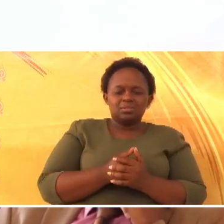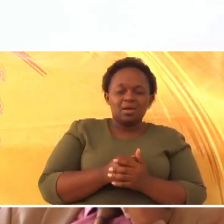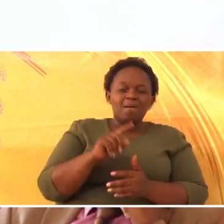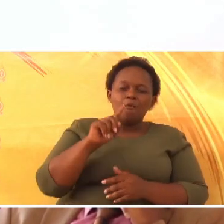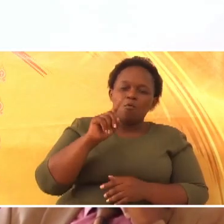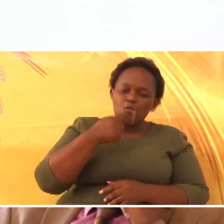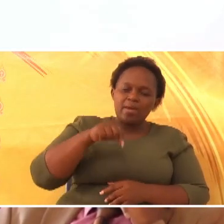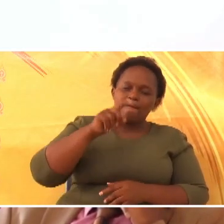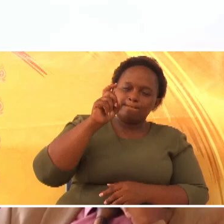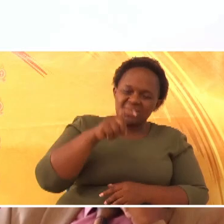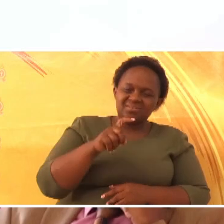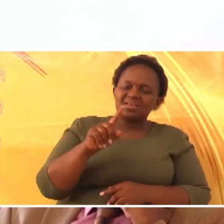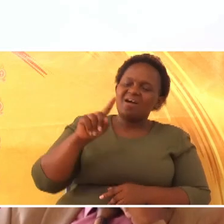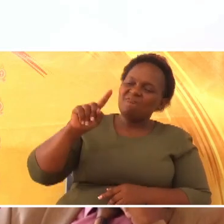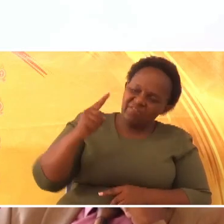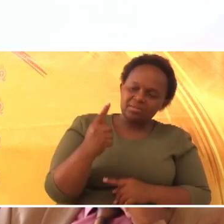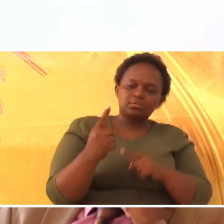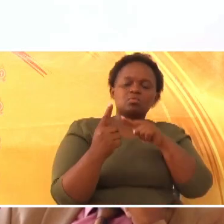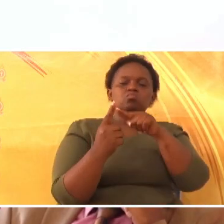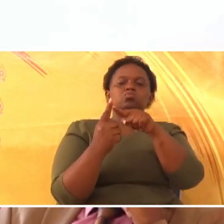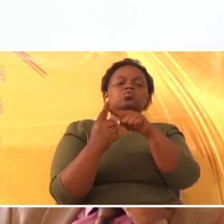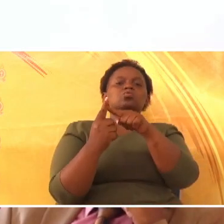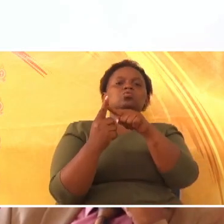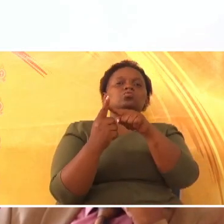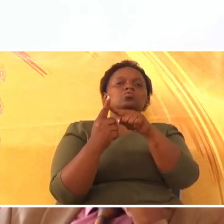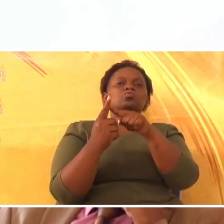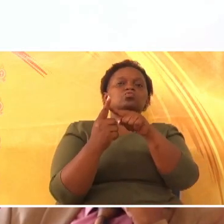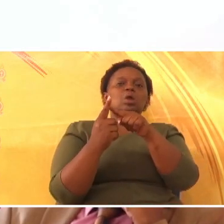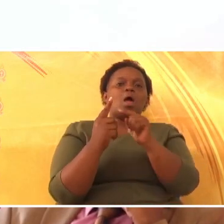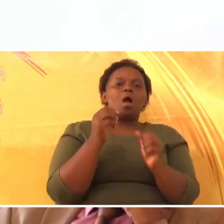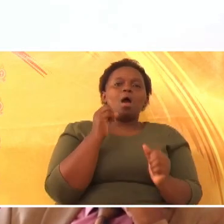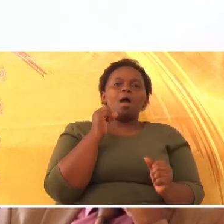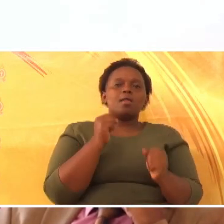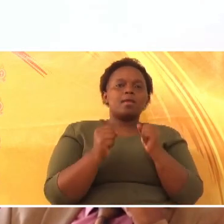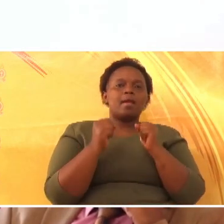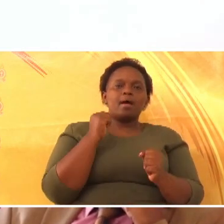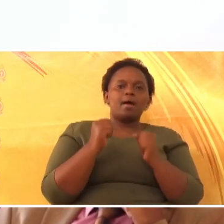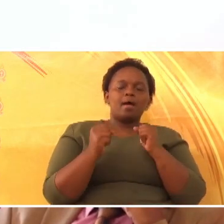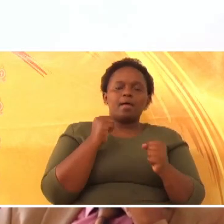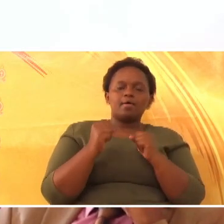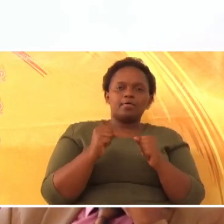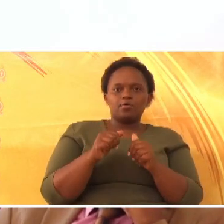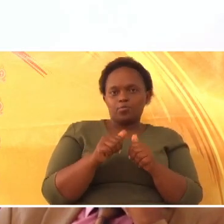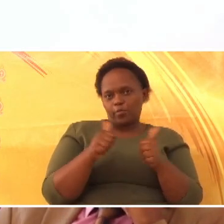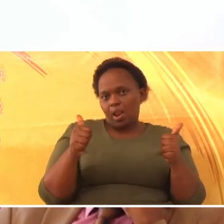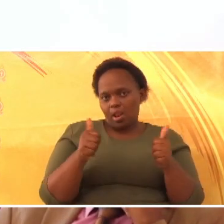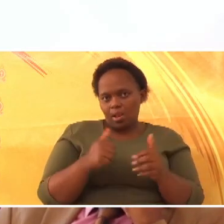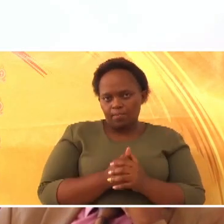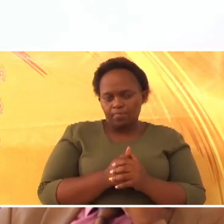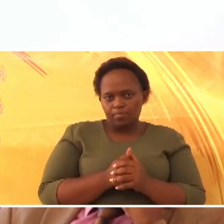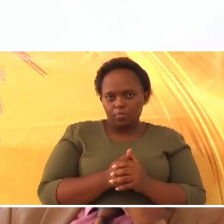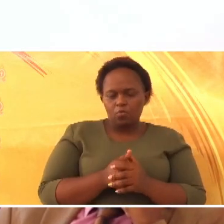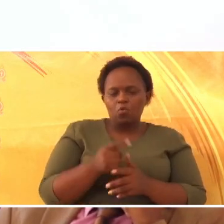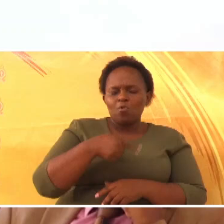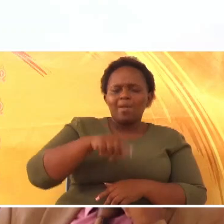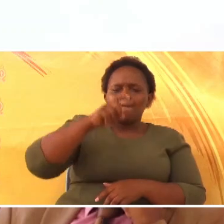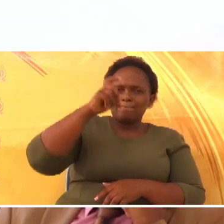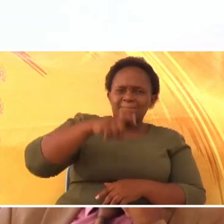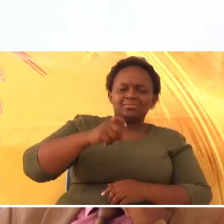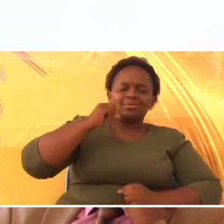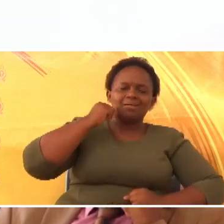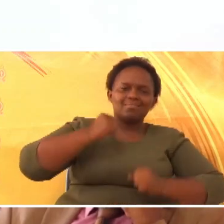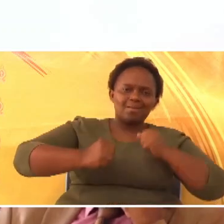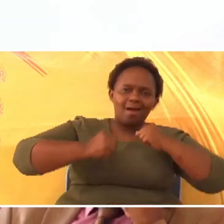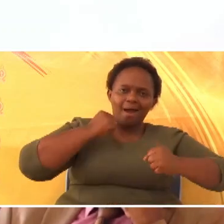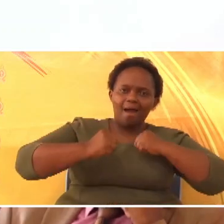kwanza, tukimbie vizuri. We must run well.